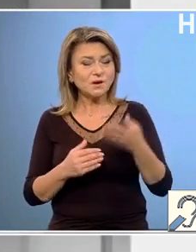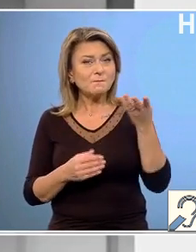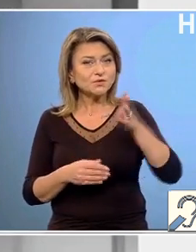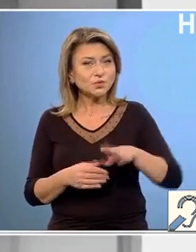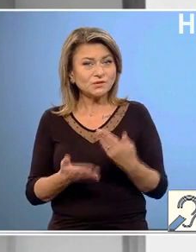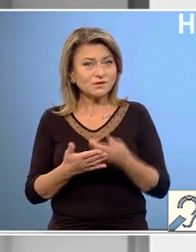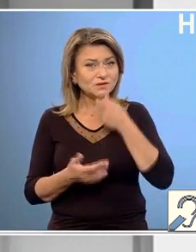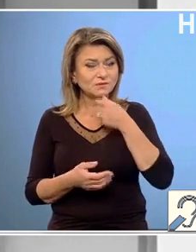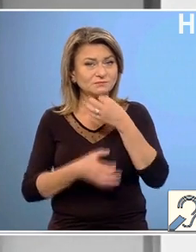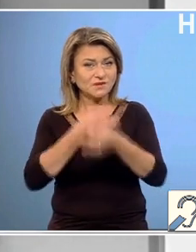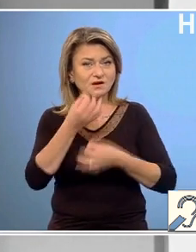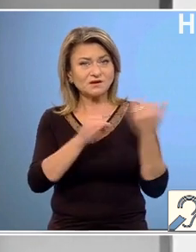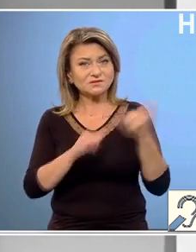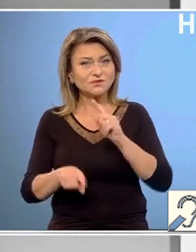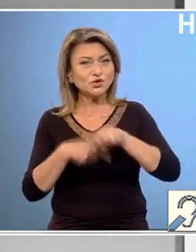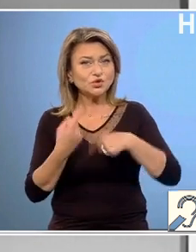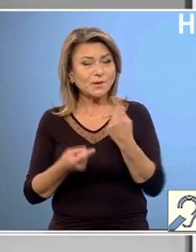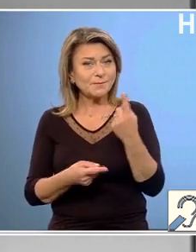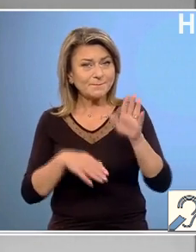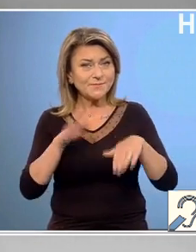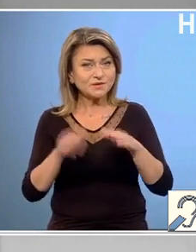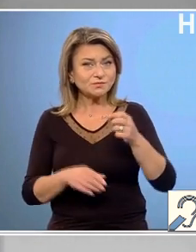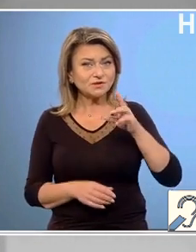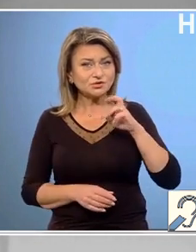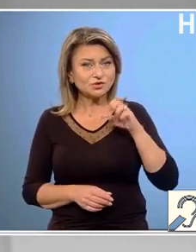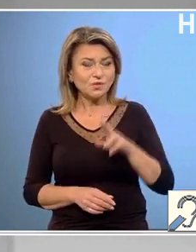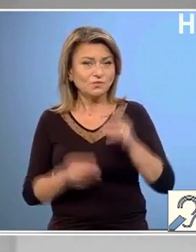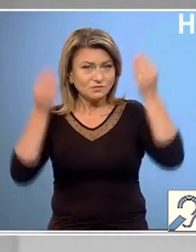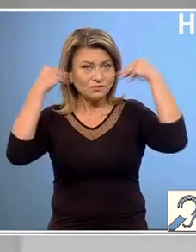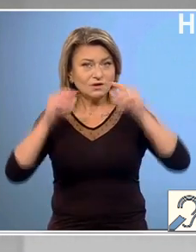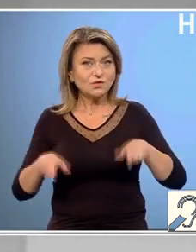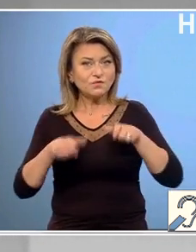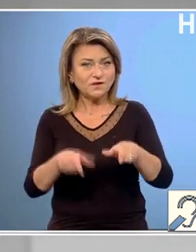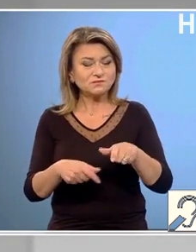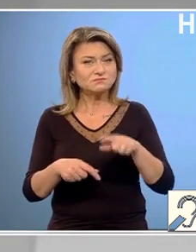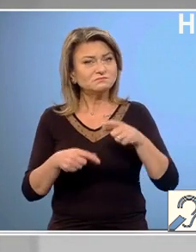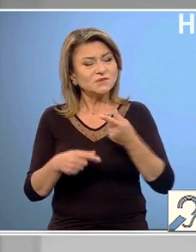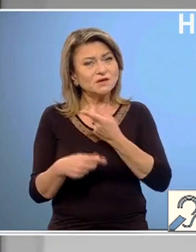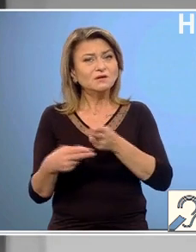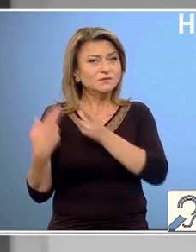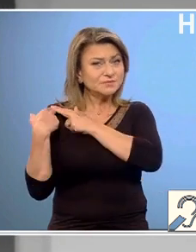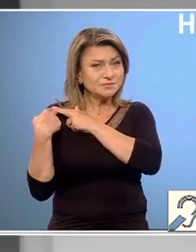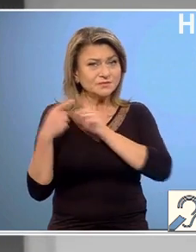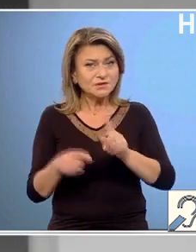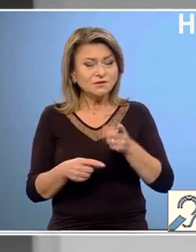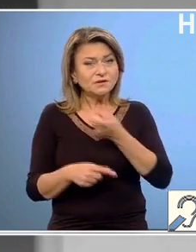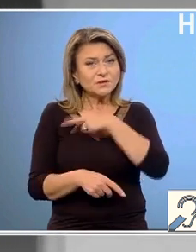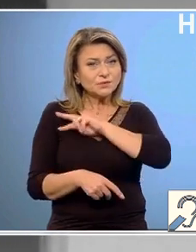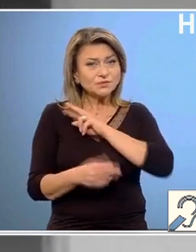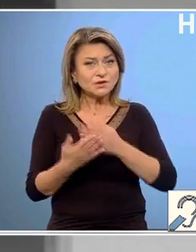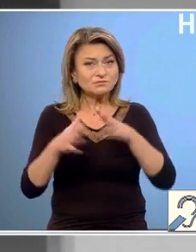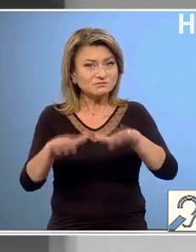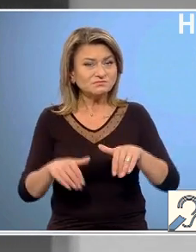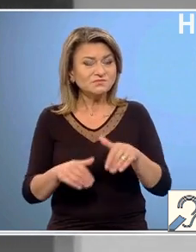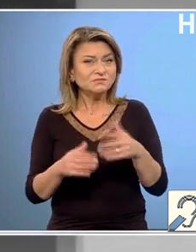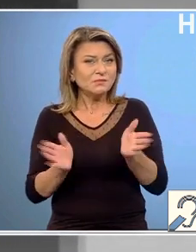luni ale anului. Declarația vine după ce premierul Marcel Ciolacu a anunțat că guvernul își va asuma răspunderea în fața Parlamentului pe pachetul legislativ care